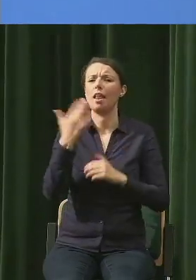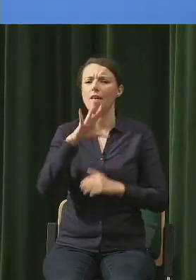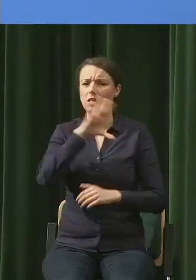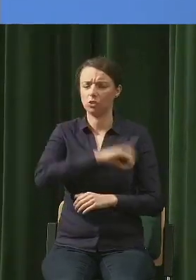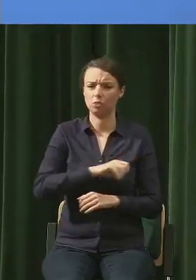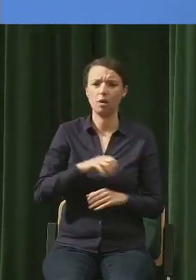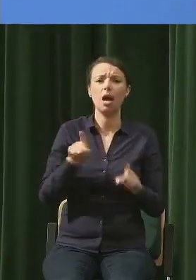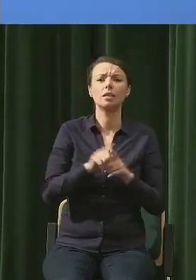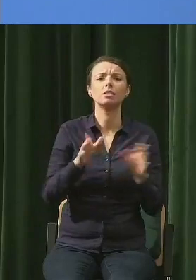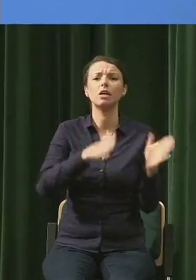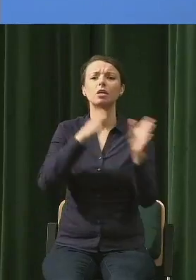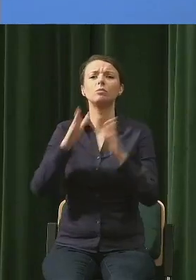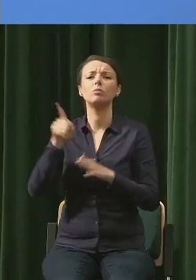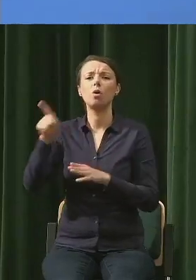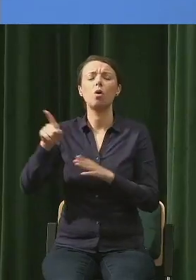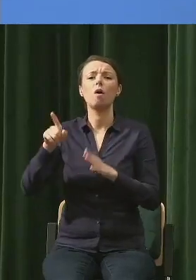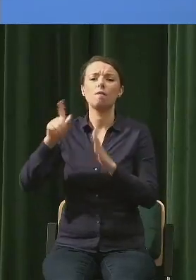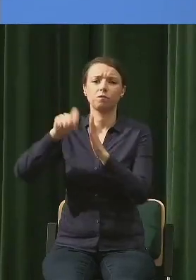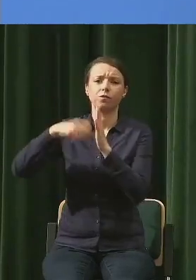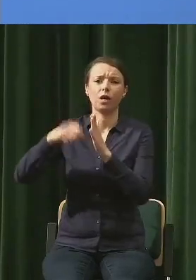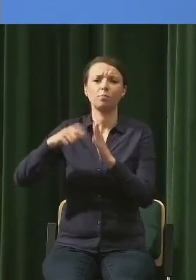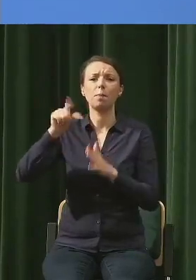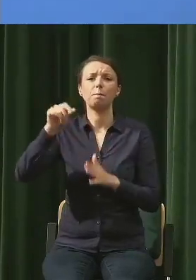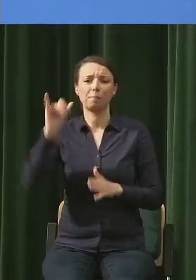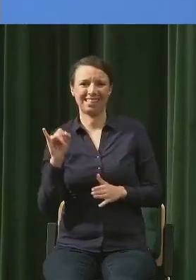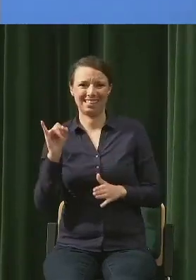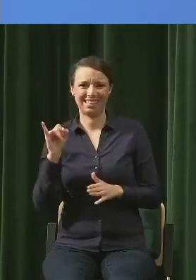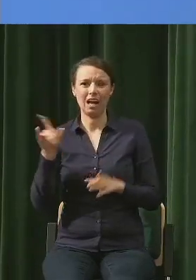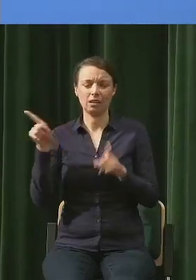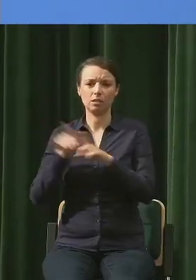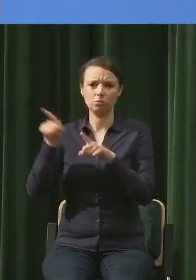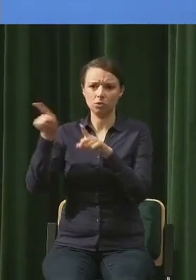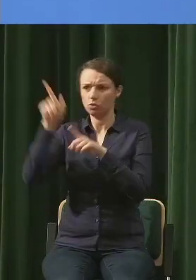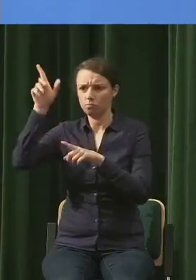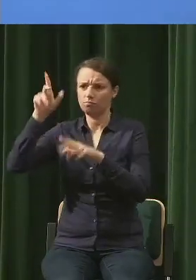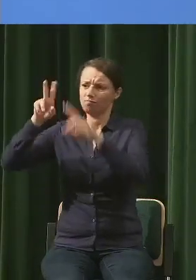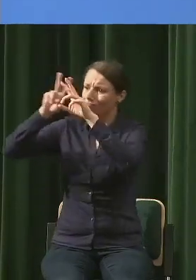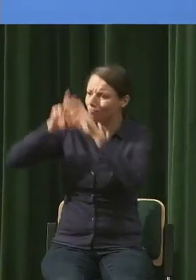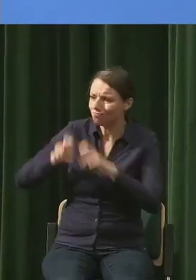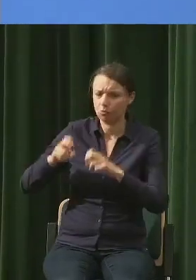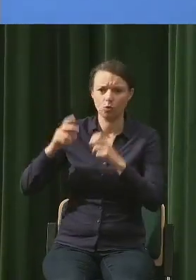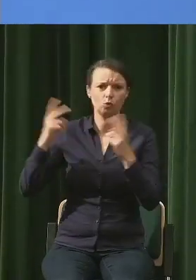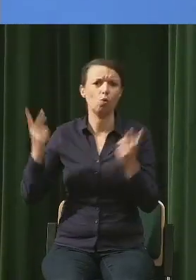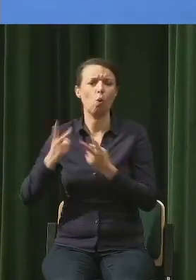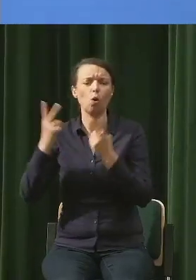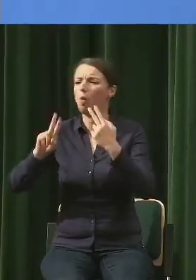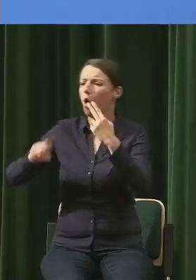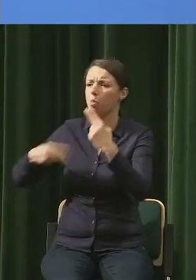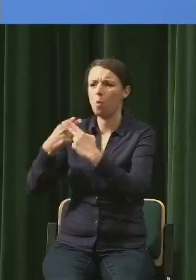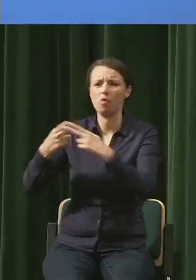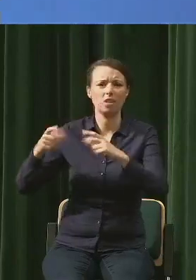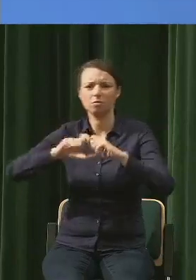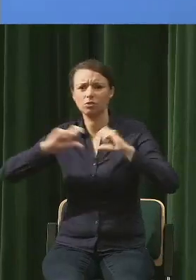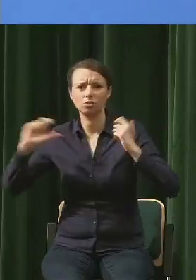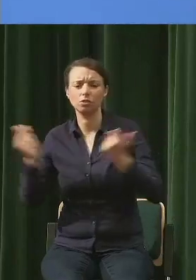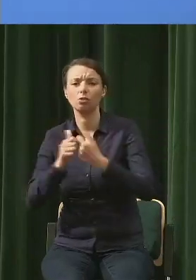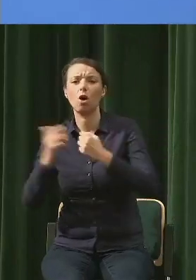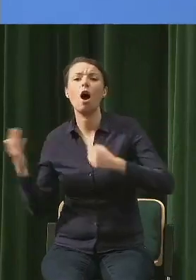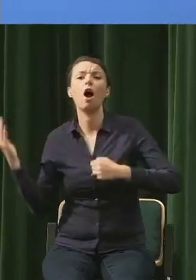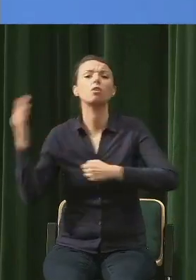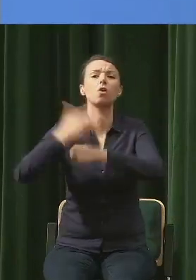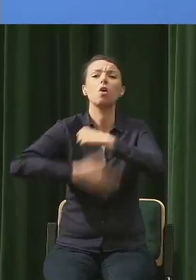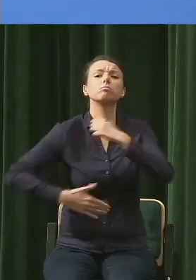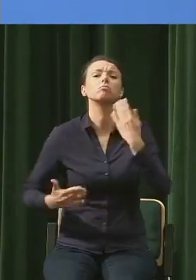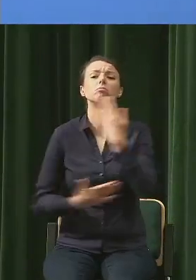naukowiec szukał liczby na wszystko. I scena końcowa jest taka, że mrówki niszczą